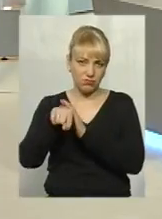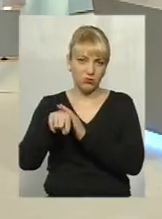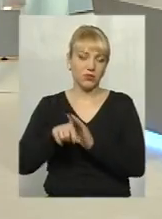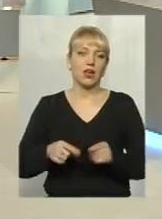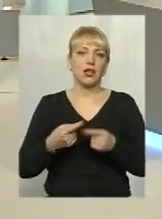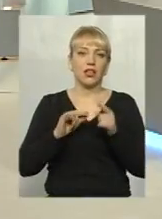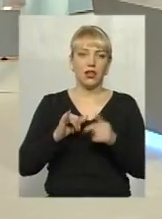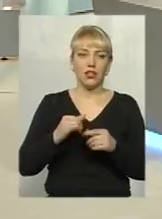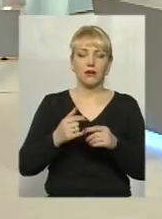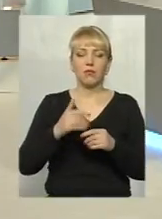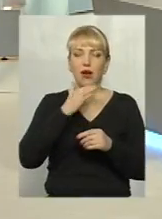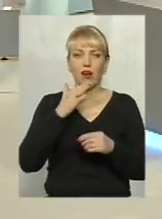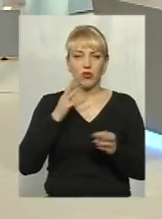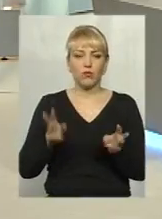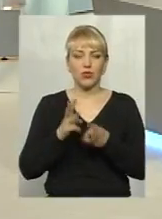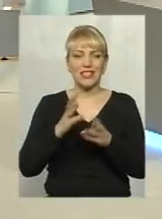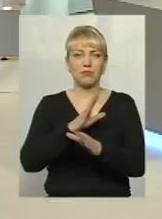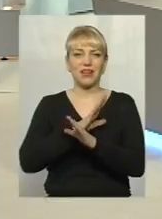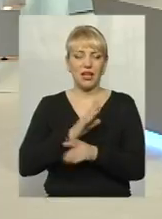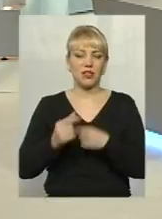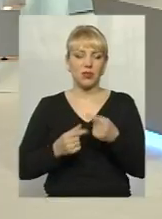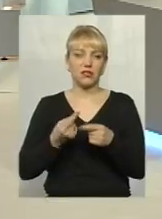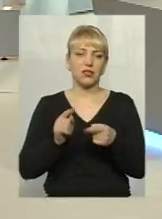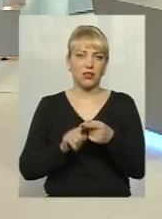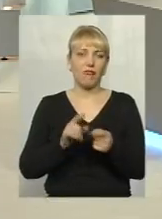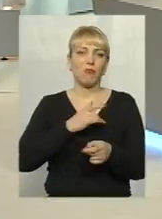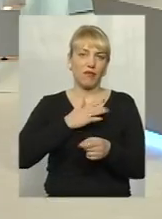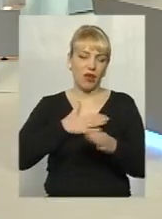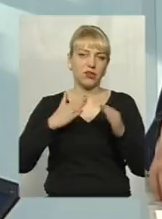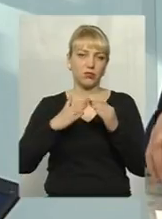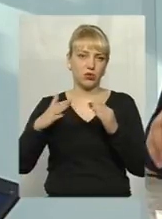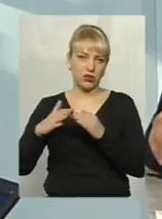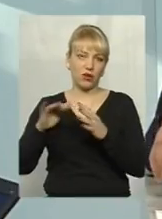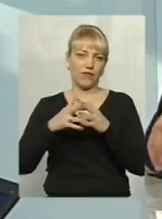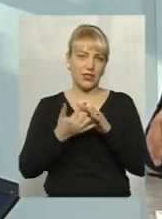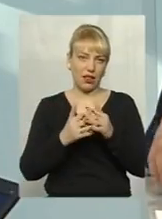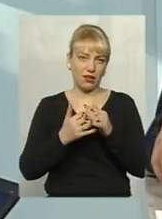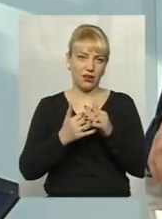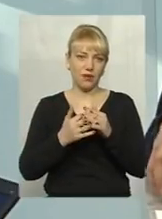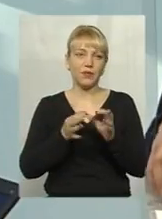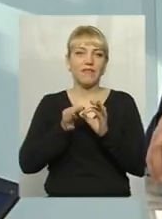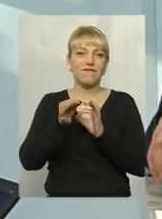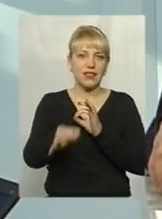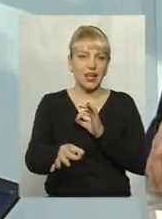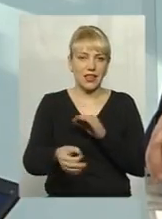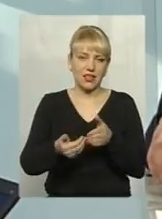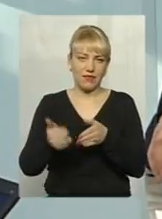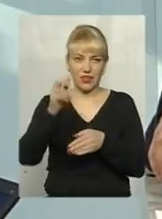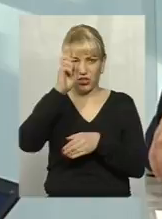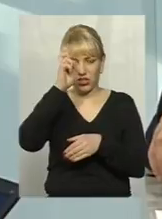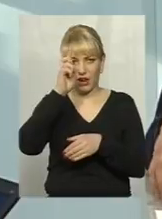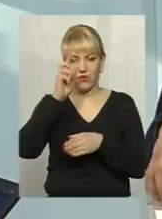пожеж зі смертельними наслідками саме в приватному секторі, стається саме в селах віддалених від Державної